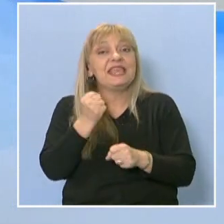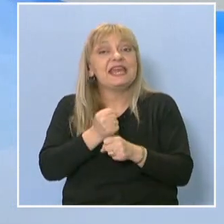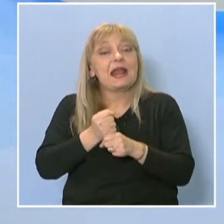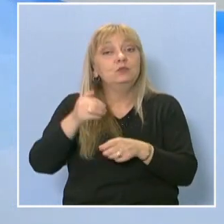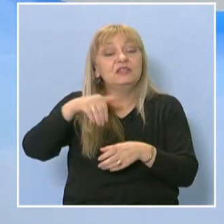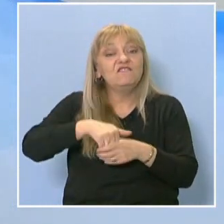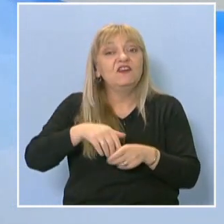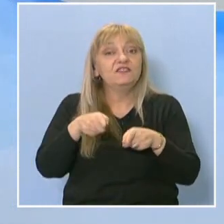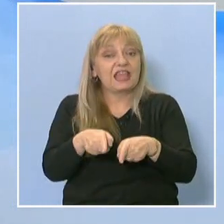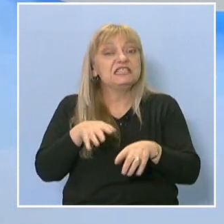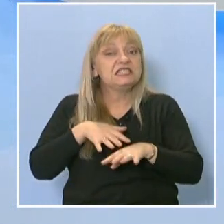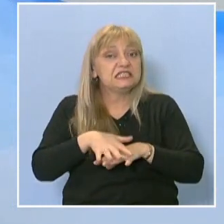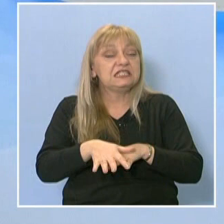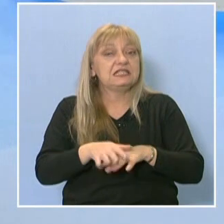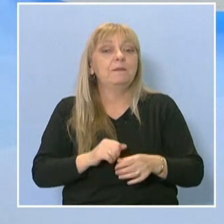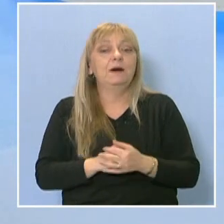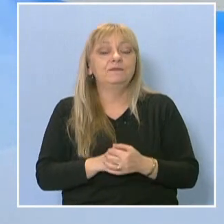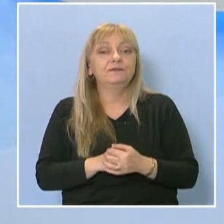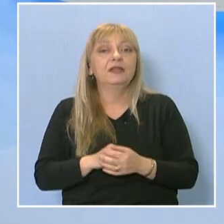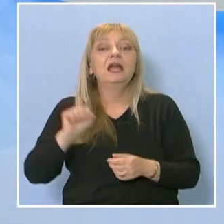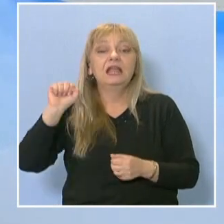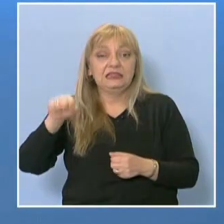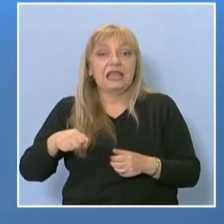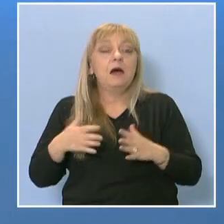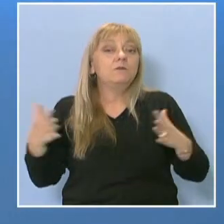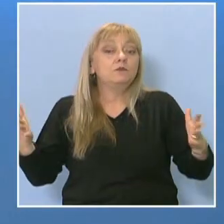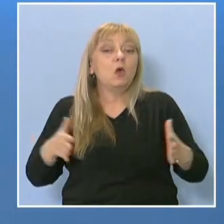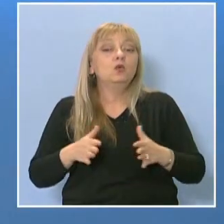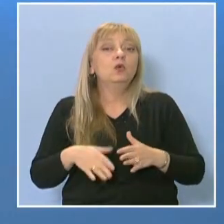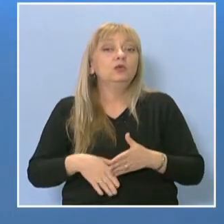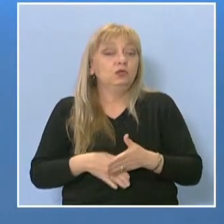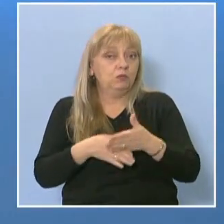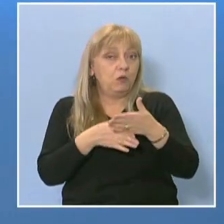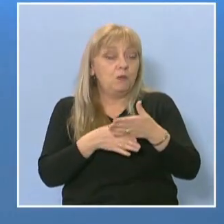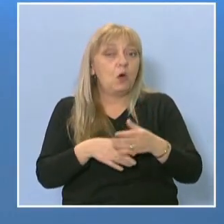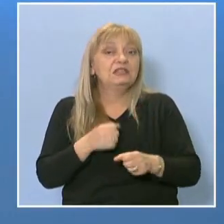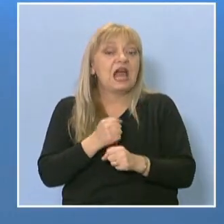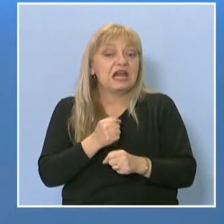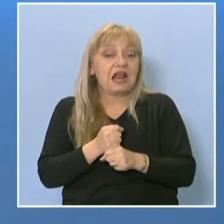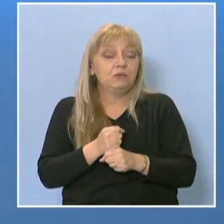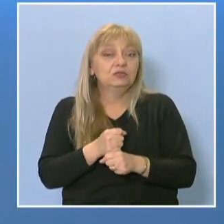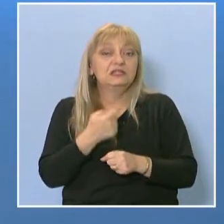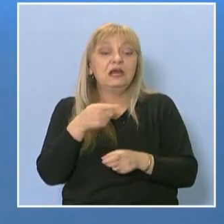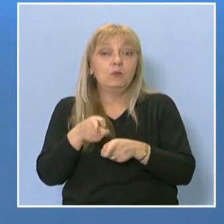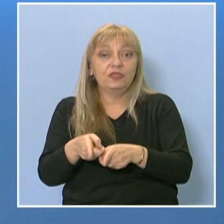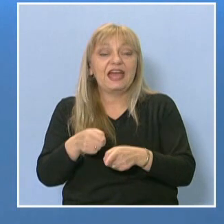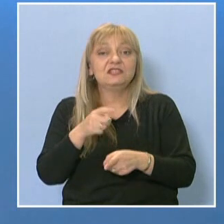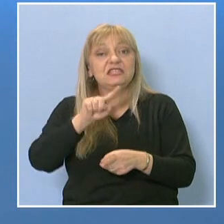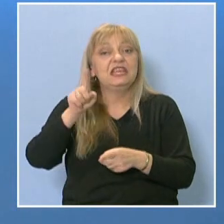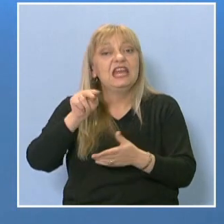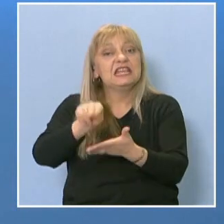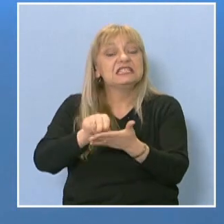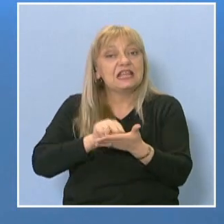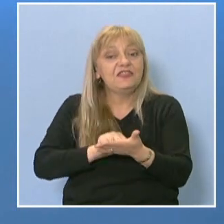система? Ами да, страшно много ни помогна работата по казуса и